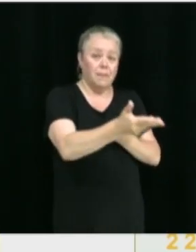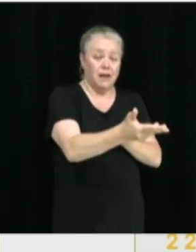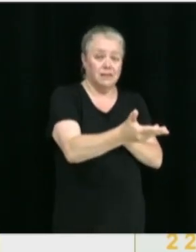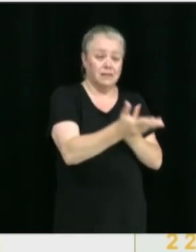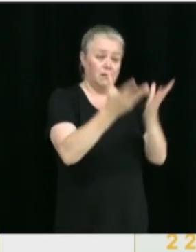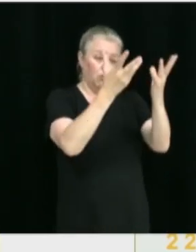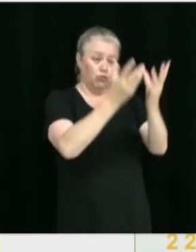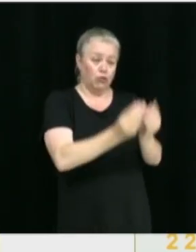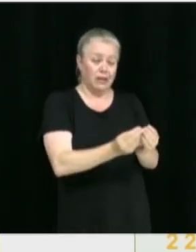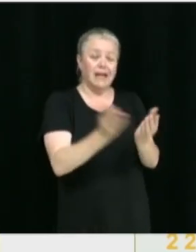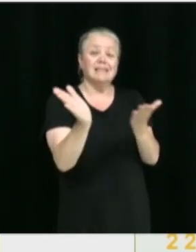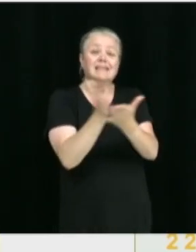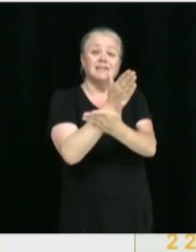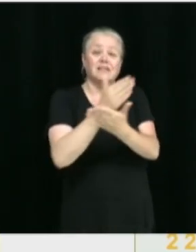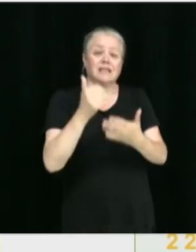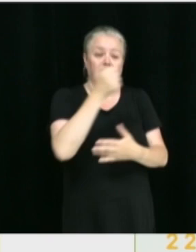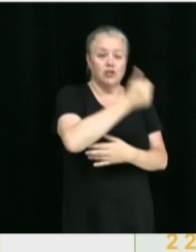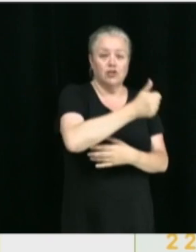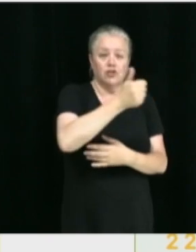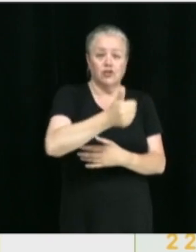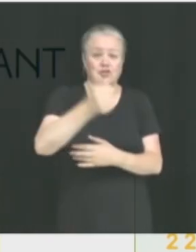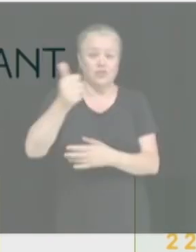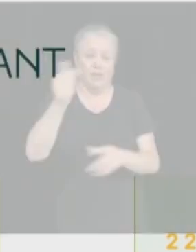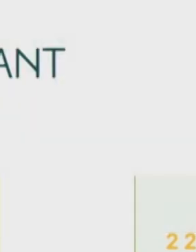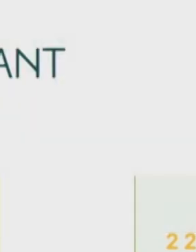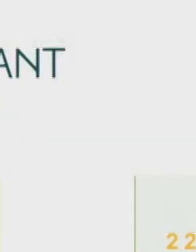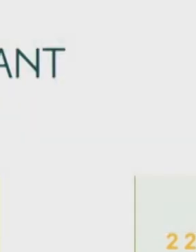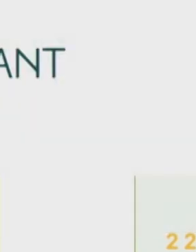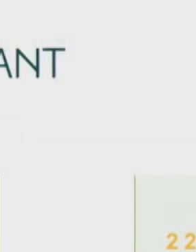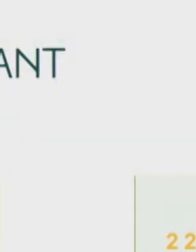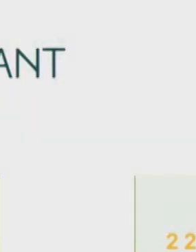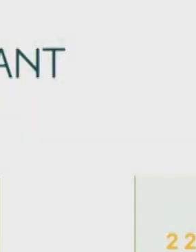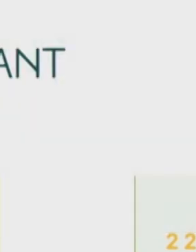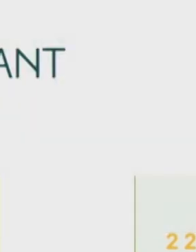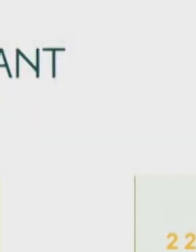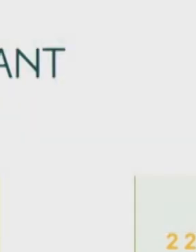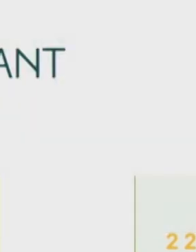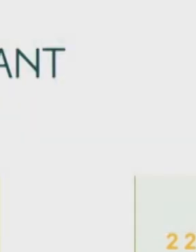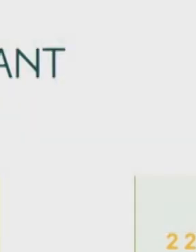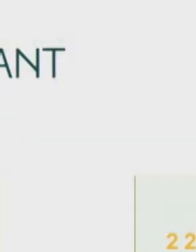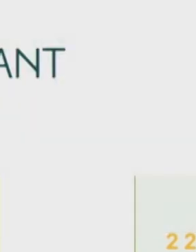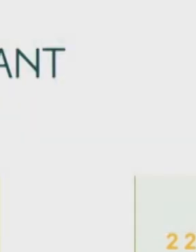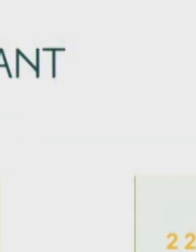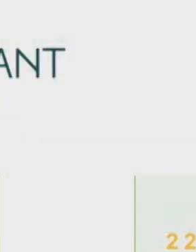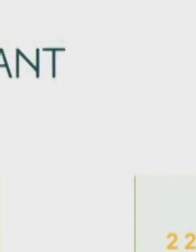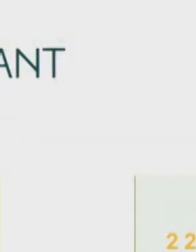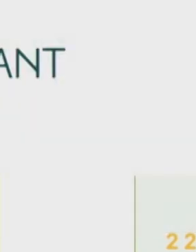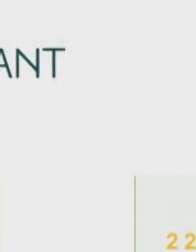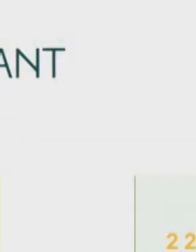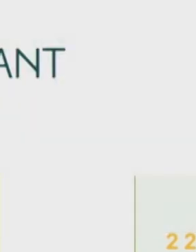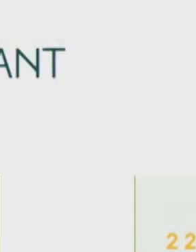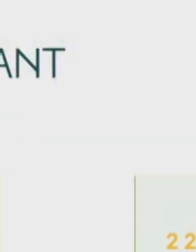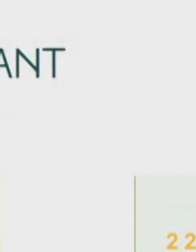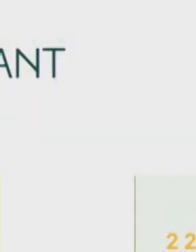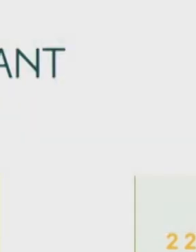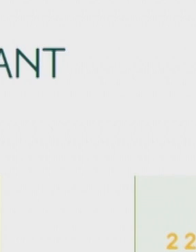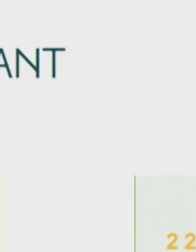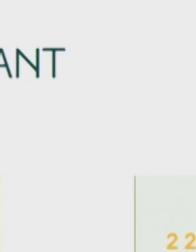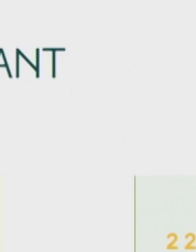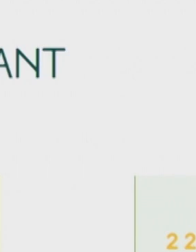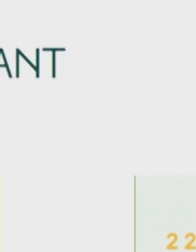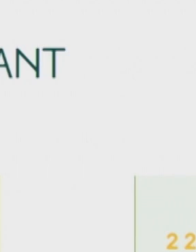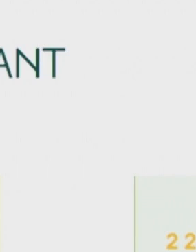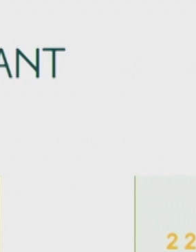on voit que la Ville de Victoriaville se maintient dans la moyenne par rapport aux cités régionales et de même qu'avec les